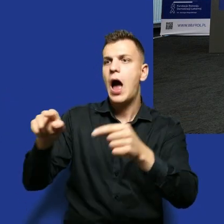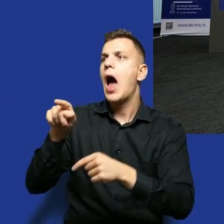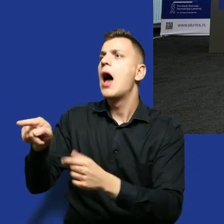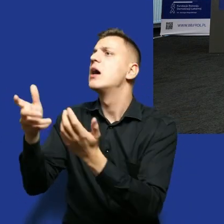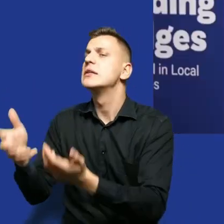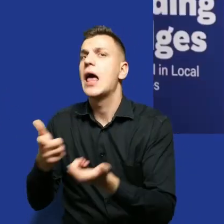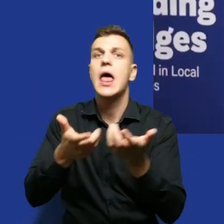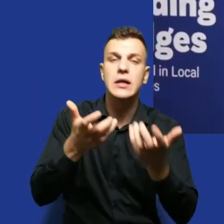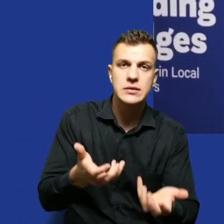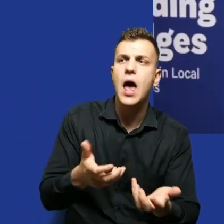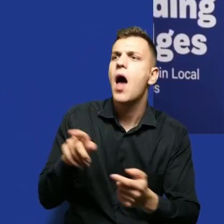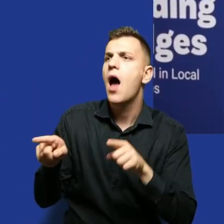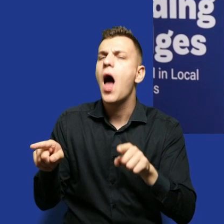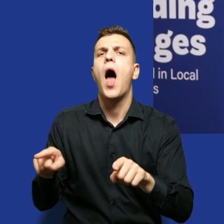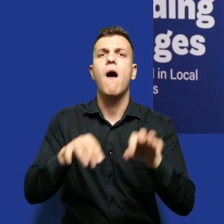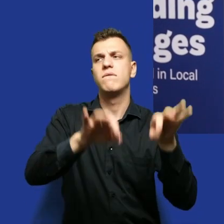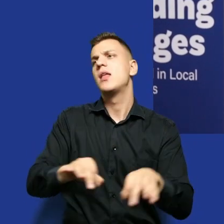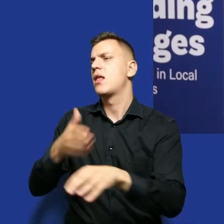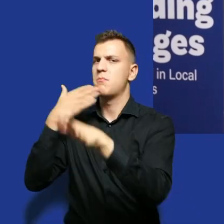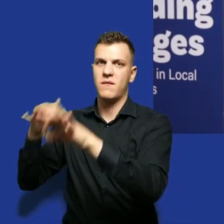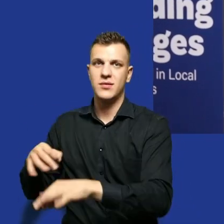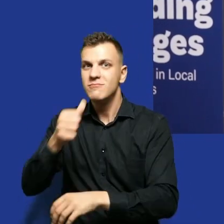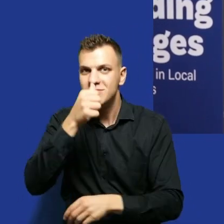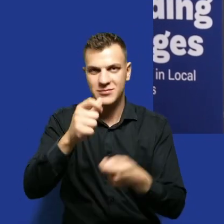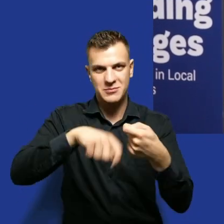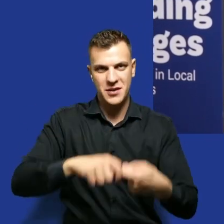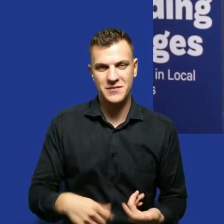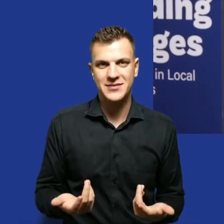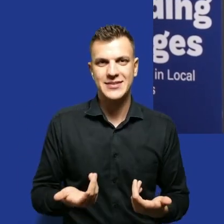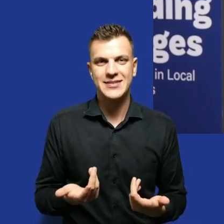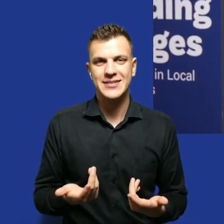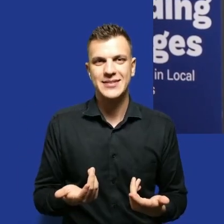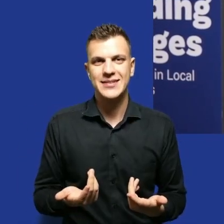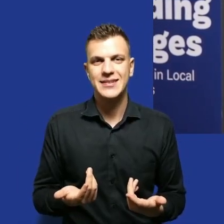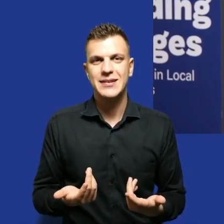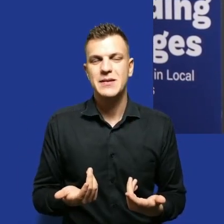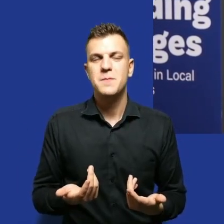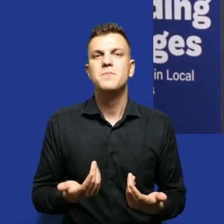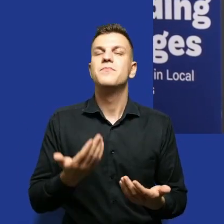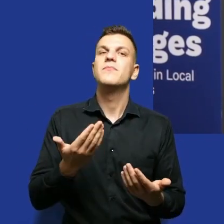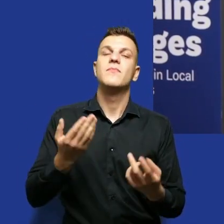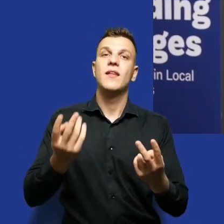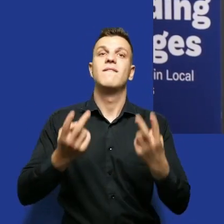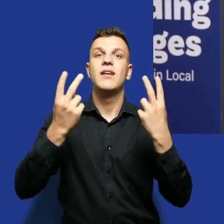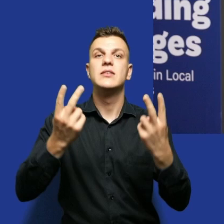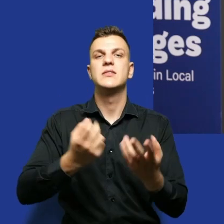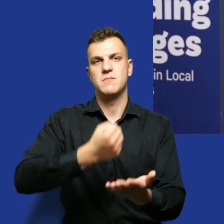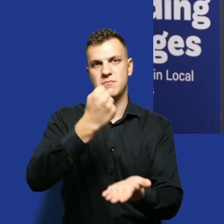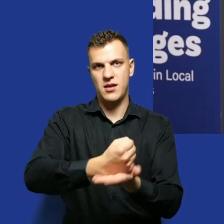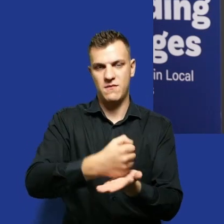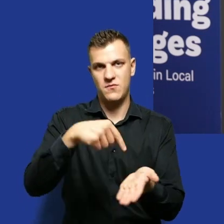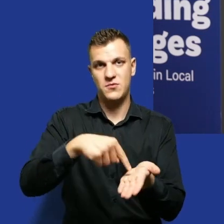wymiernego... Nigdy tego nie określimy konkretnie, dlatego najważniejsza jest litera prawa. Jeżeli